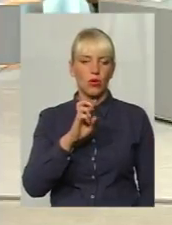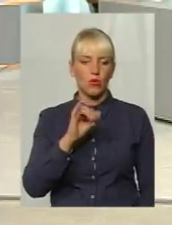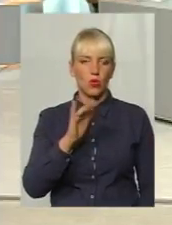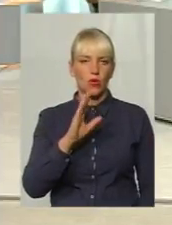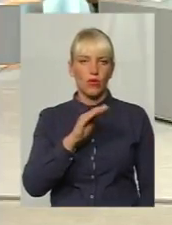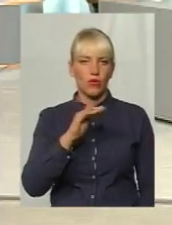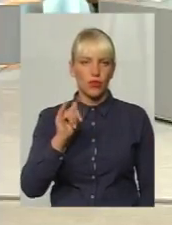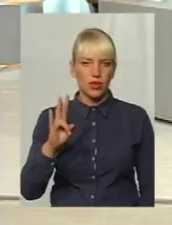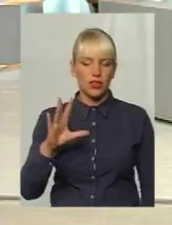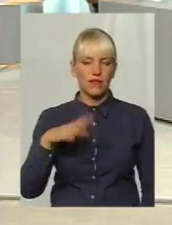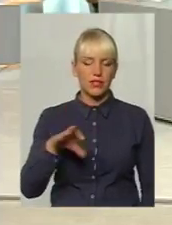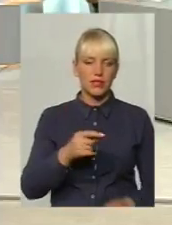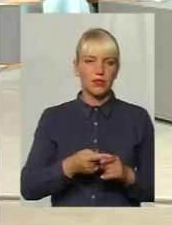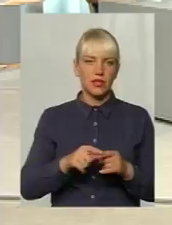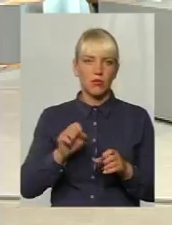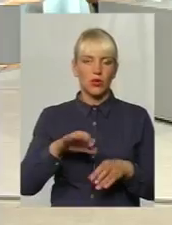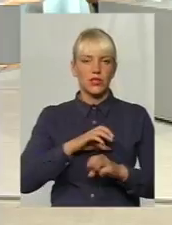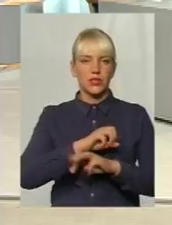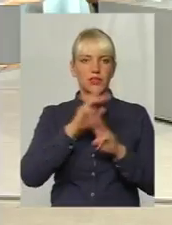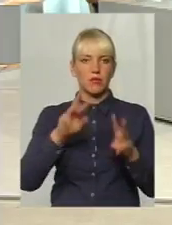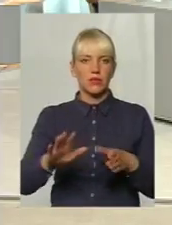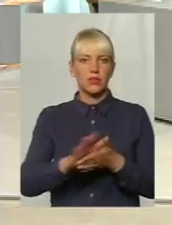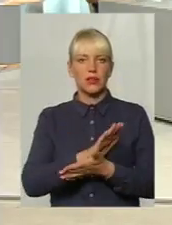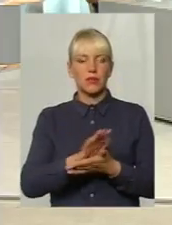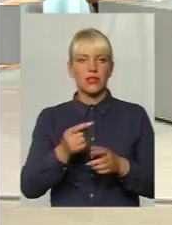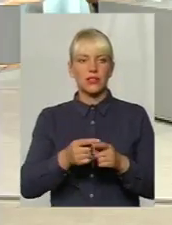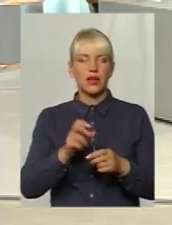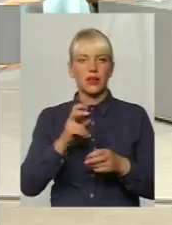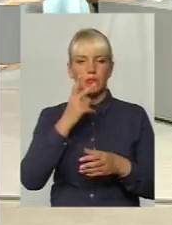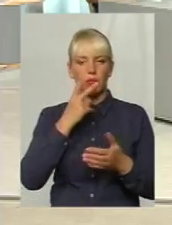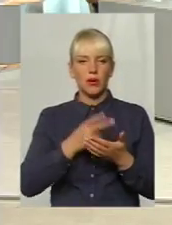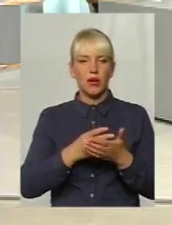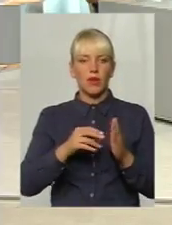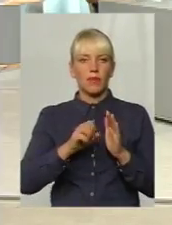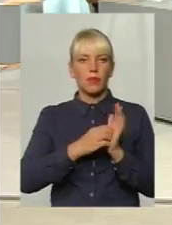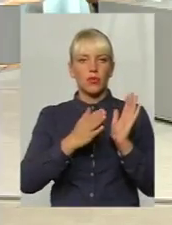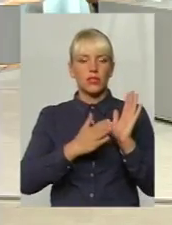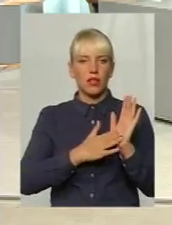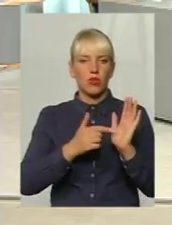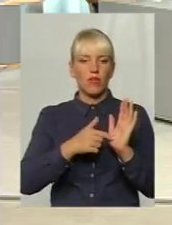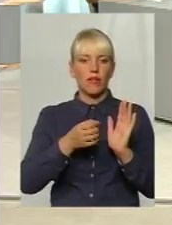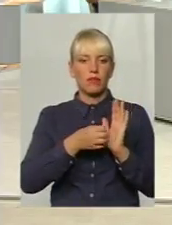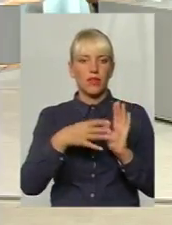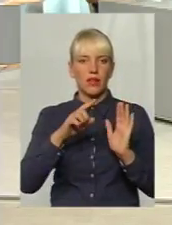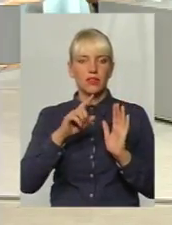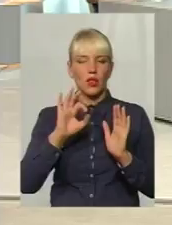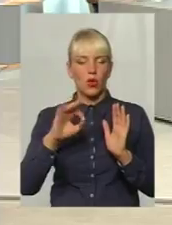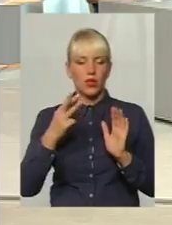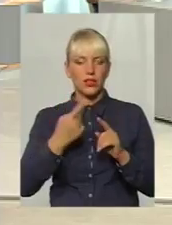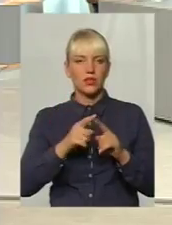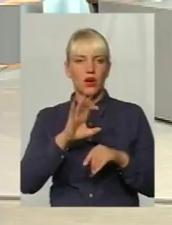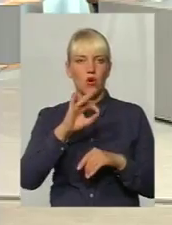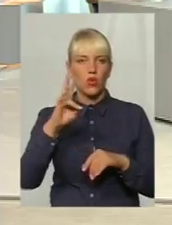всі могли забезпечувати пацієнта безкоштовно, так як це передбачає постанова 1303 онкохворі пацієнти.